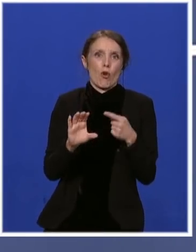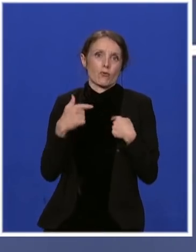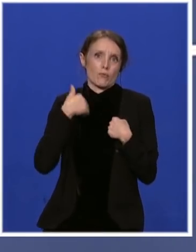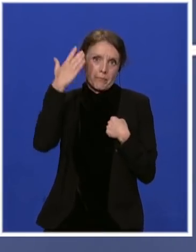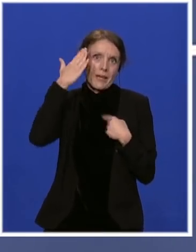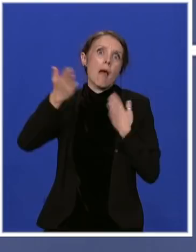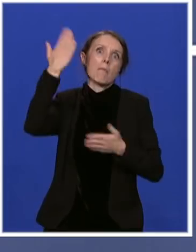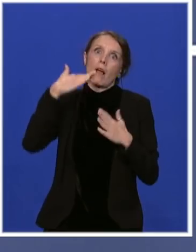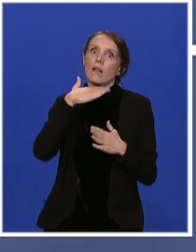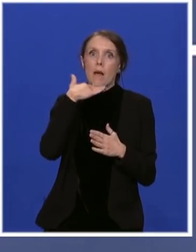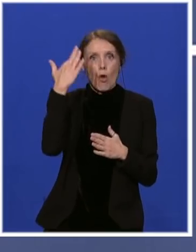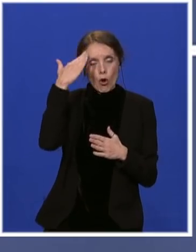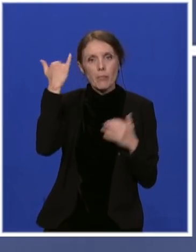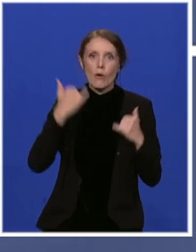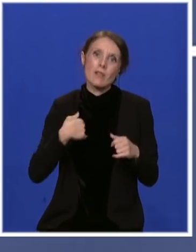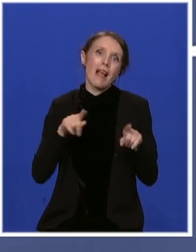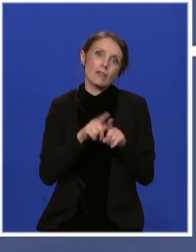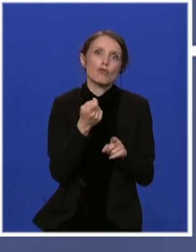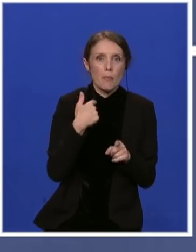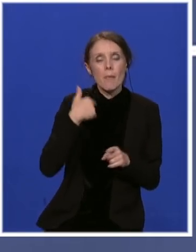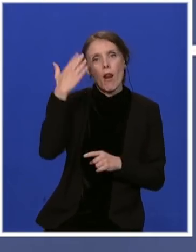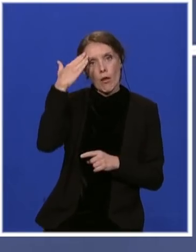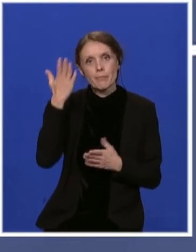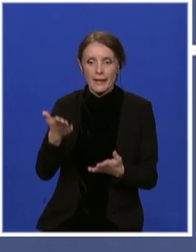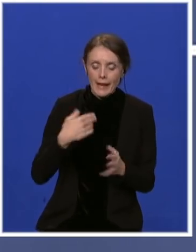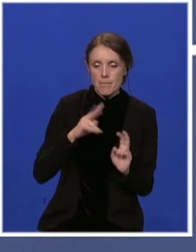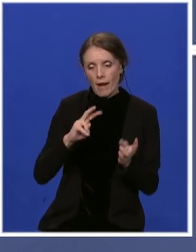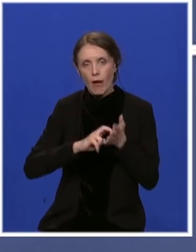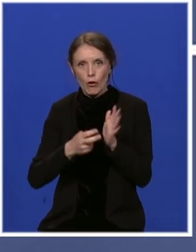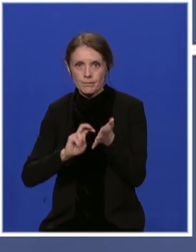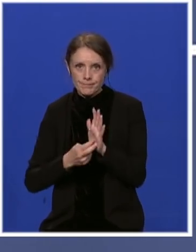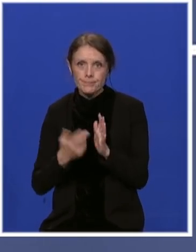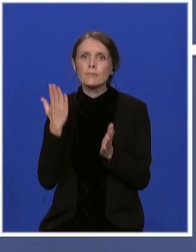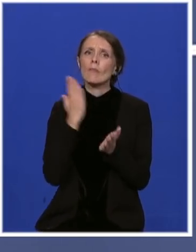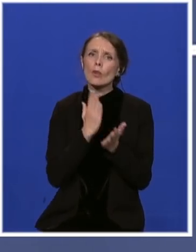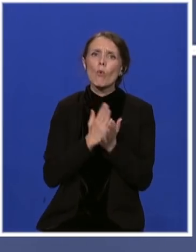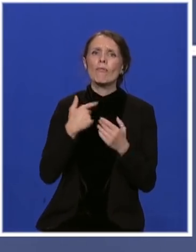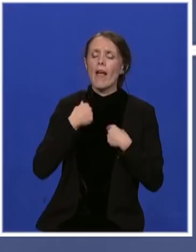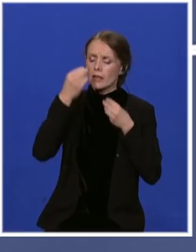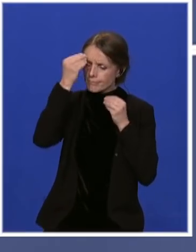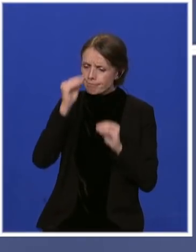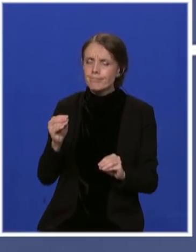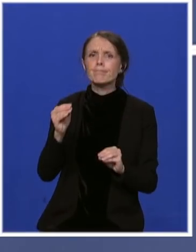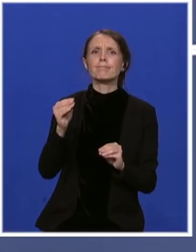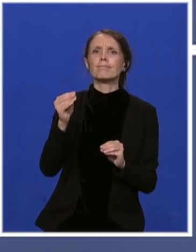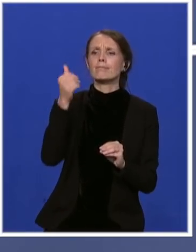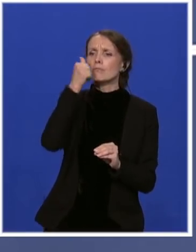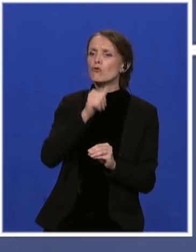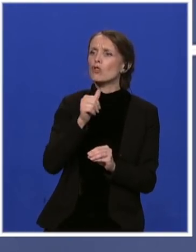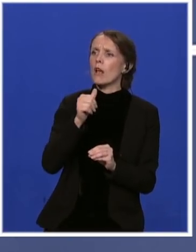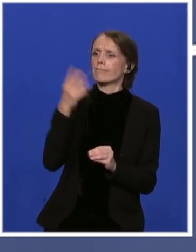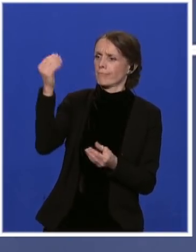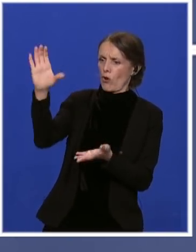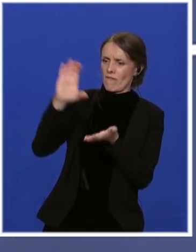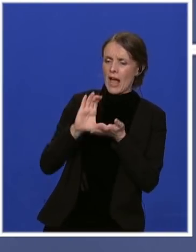Dakle, uvek i u svakom trenutku umeo da izrazim najveće poštovanje za novac koji dobijamo od ljudi koji nisu dužni da nam